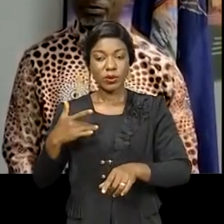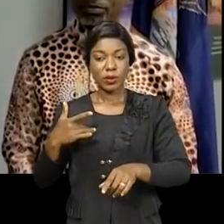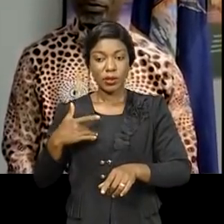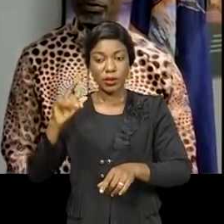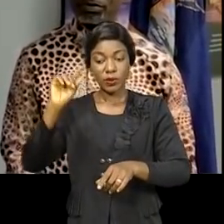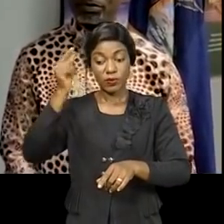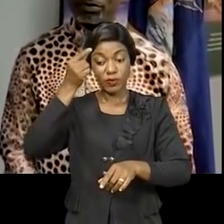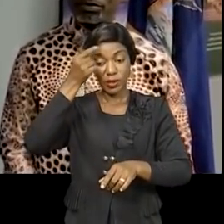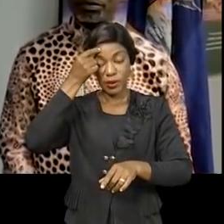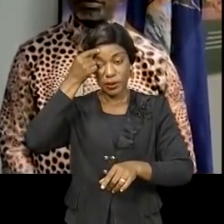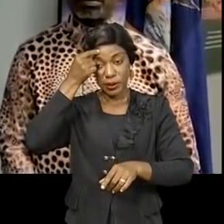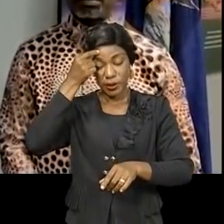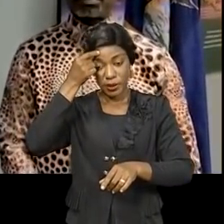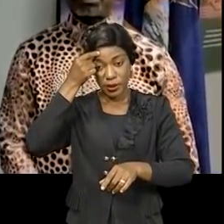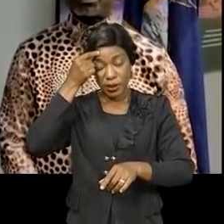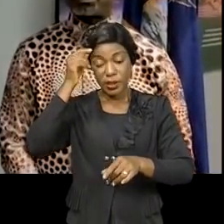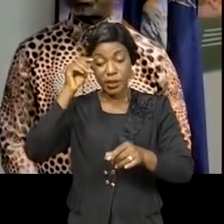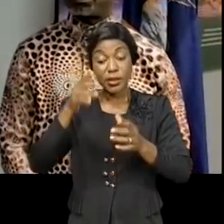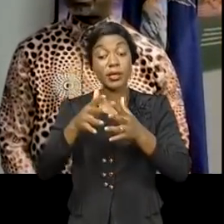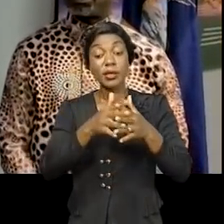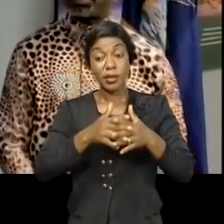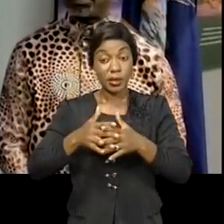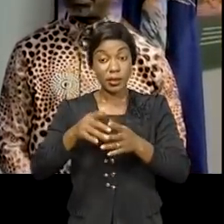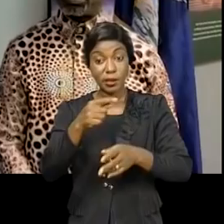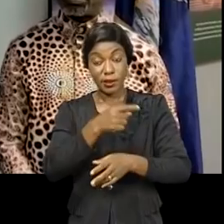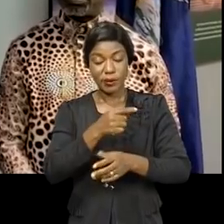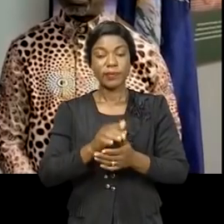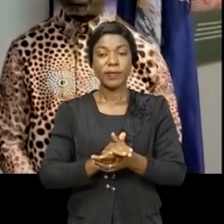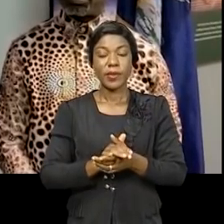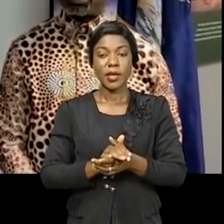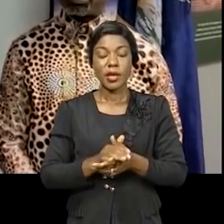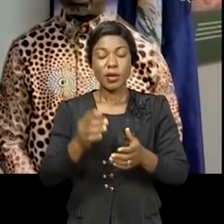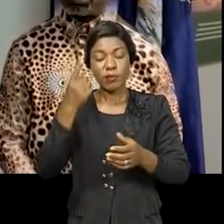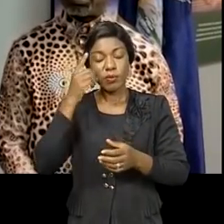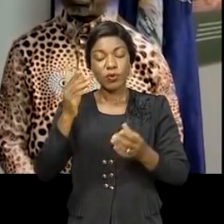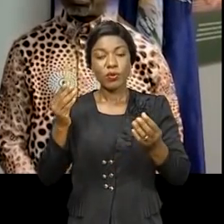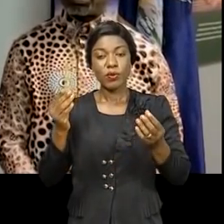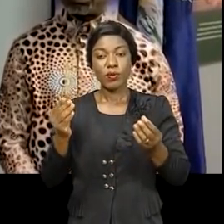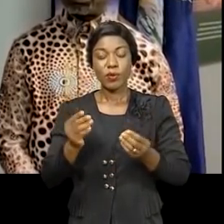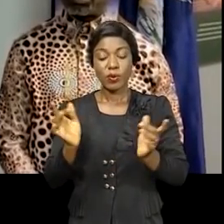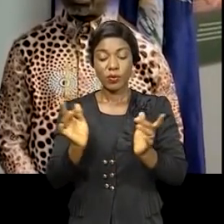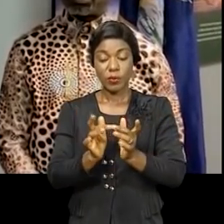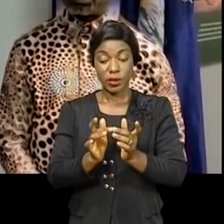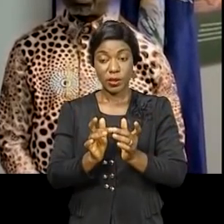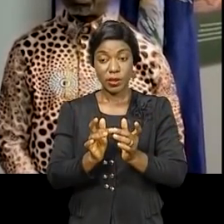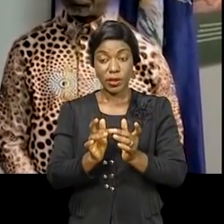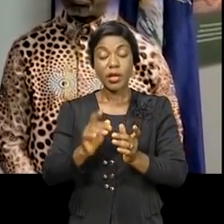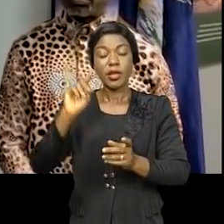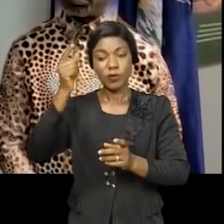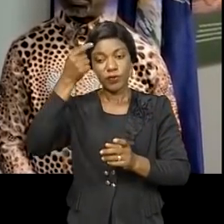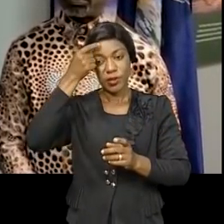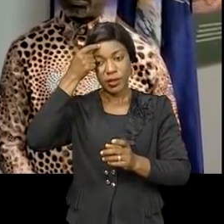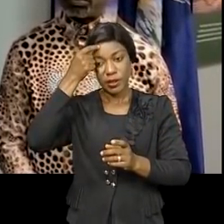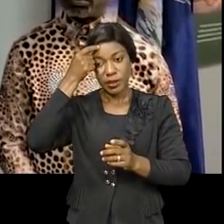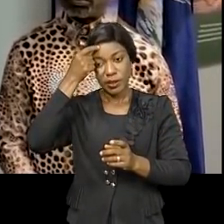gouverneur de l'état de New York, M. Andrew Komo, pour pouvoir rencontrer le gouverneur